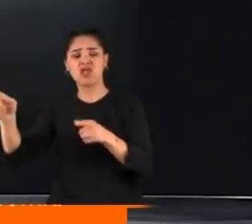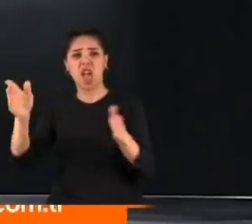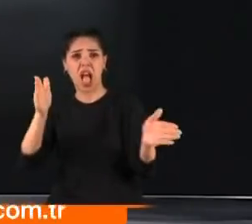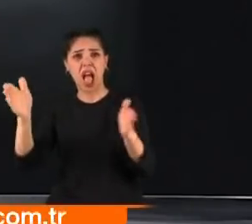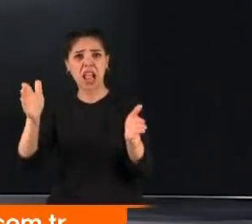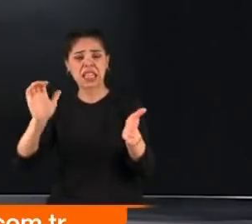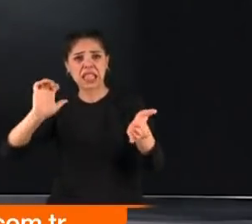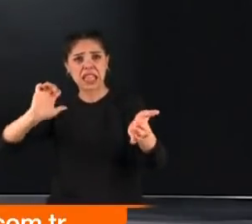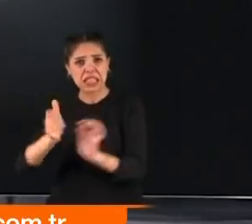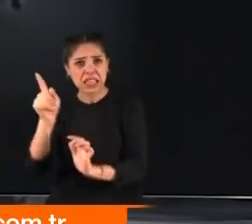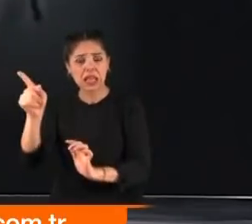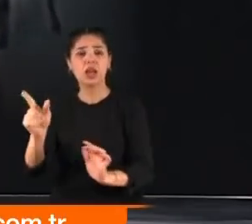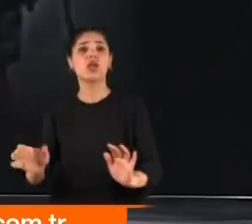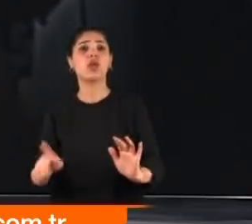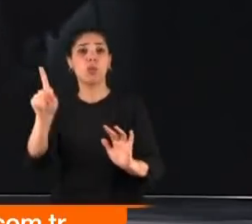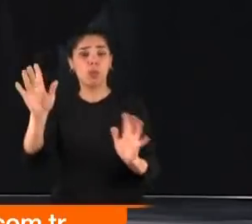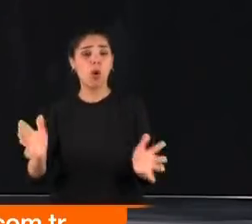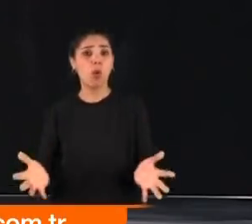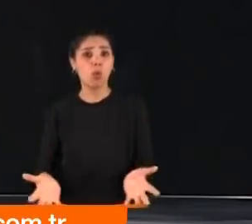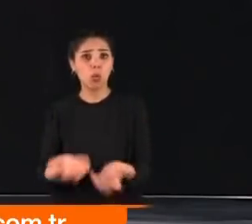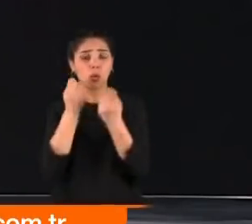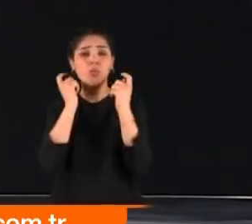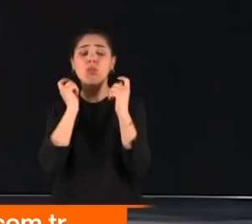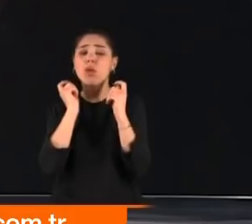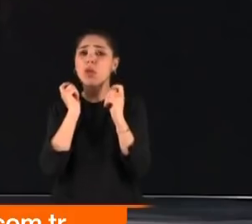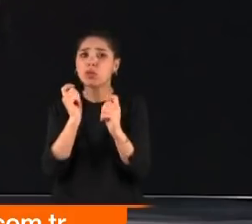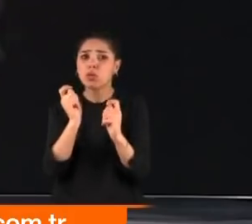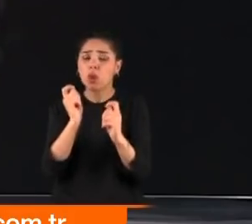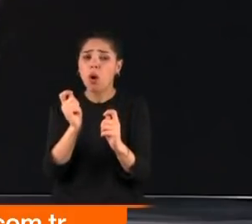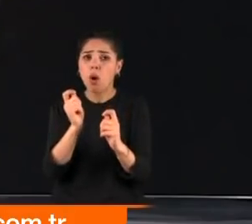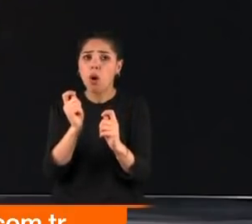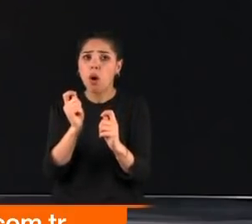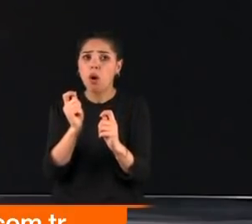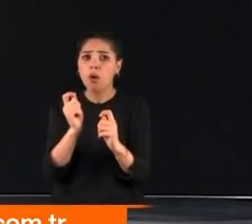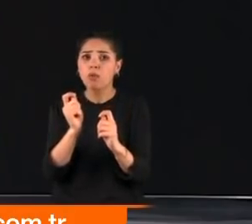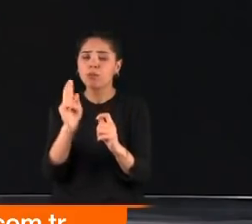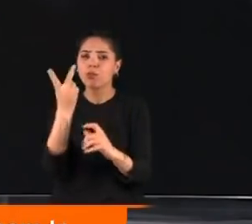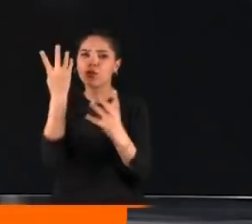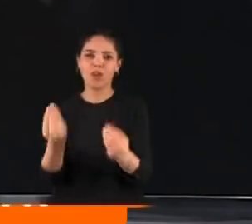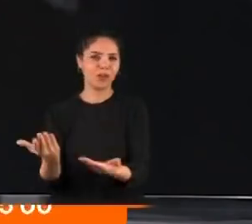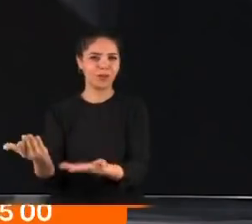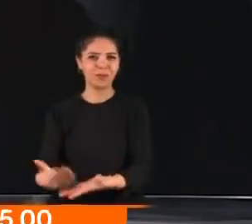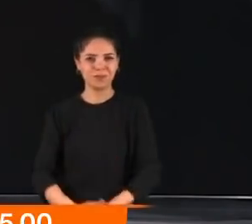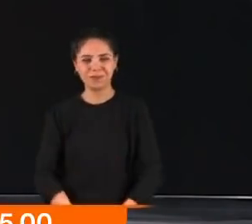boşluğa düştü. Hayatta kalabilmesi gerçekten çok düşük bir olasılıktı ama gerçekleşti.